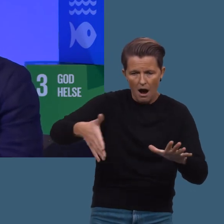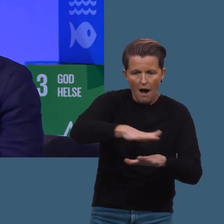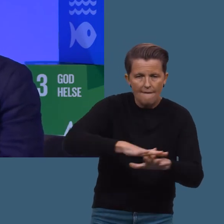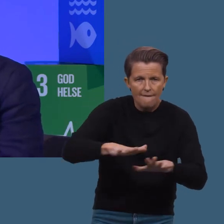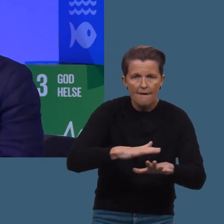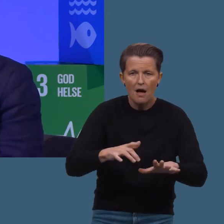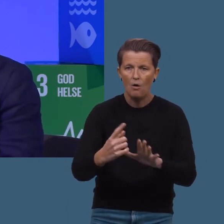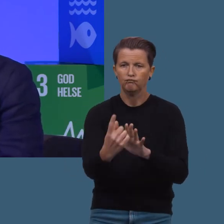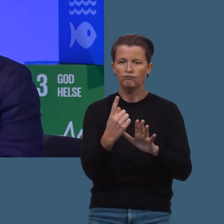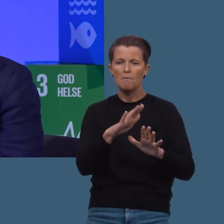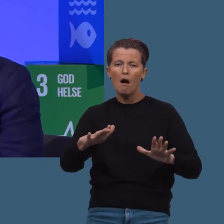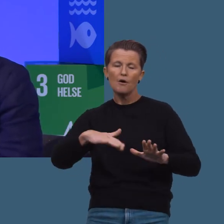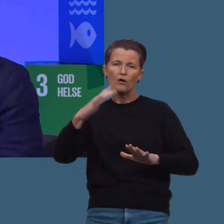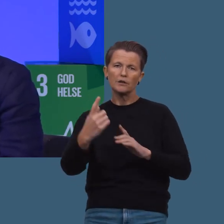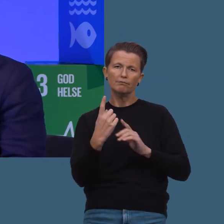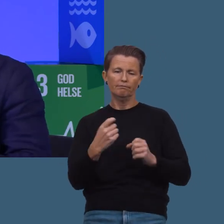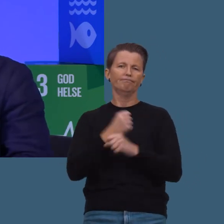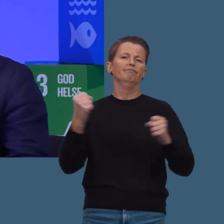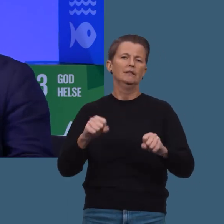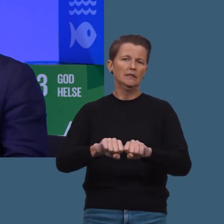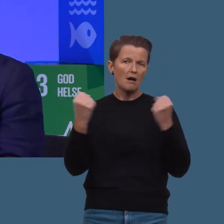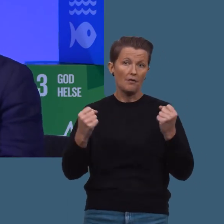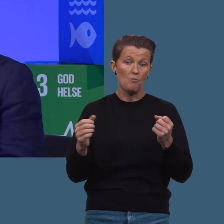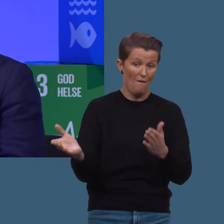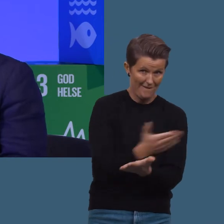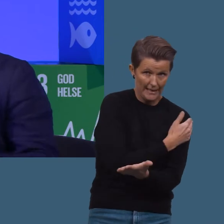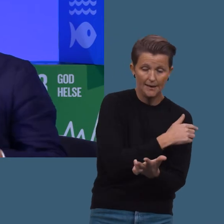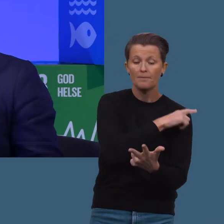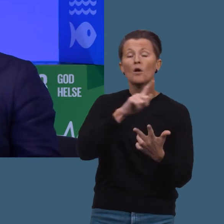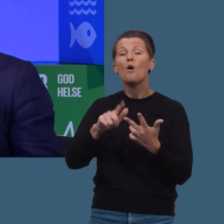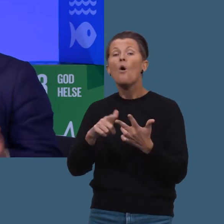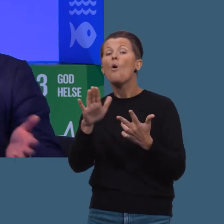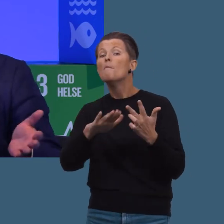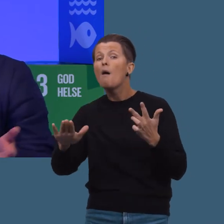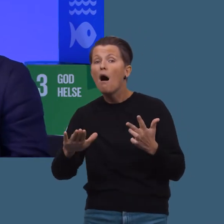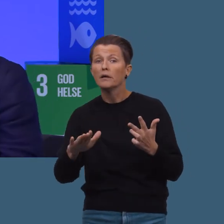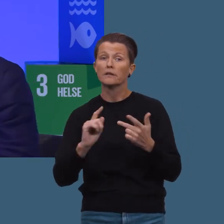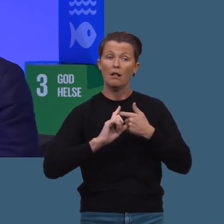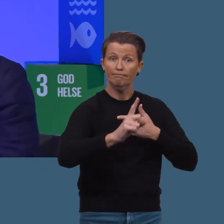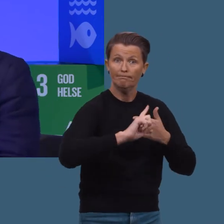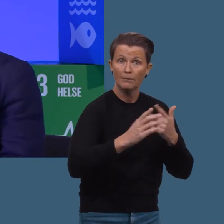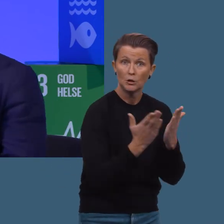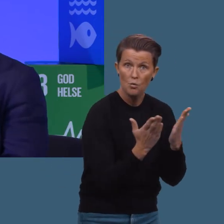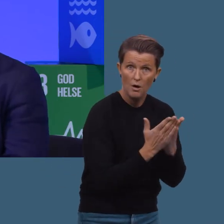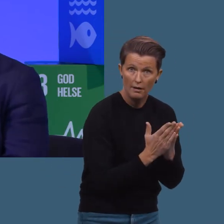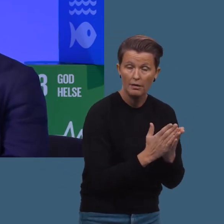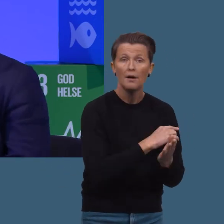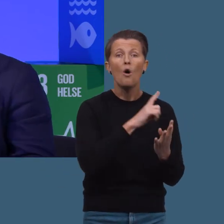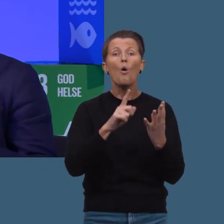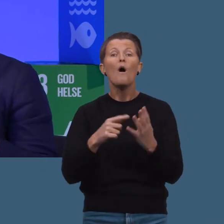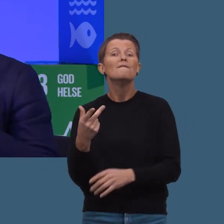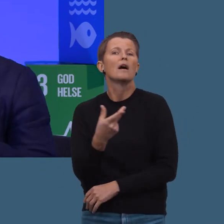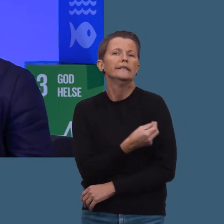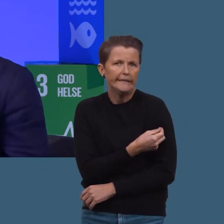skade barn og voksne på en forferdelig måte. Å få det bort er viktig. Men så jobber vi også med å få barn i skolen, og ikke minst da,